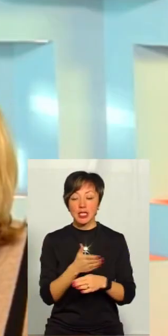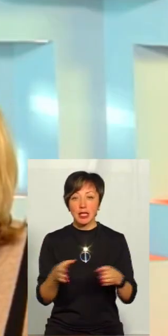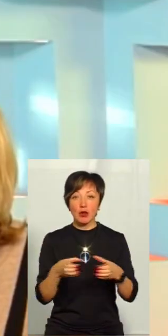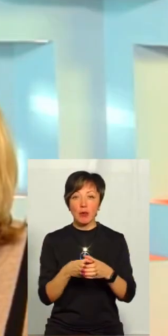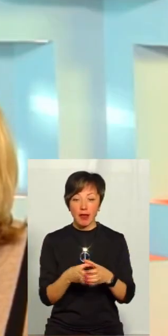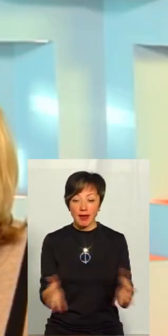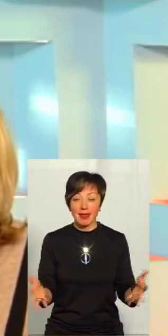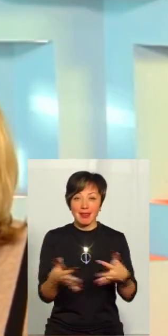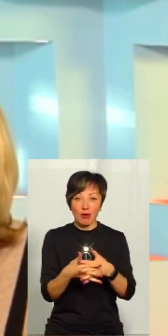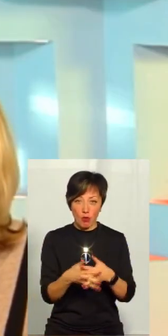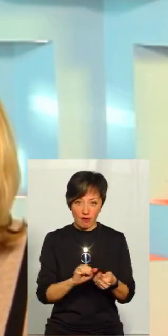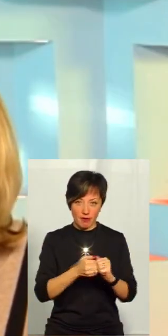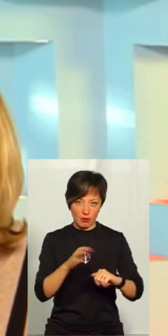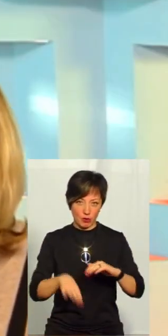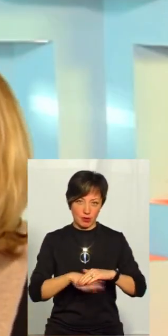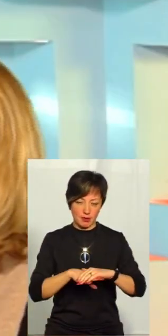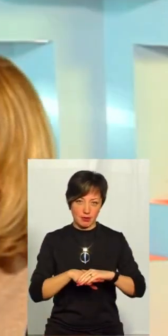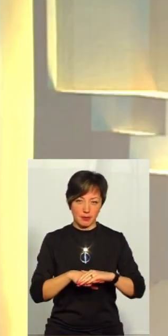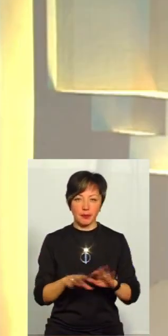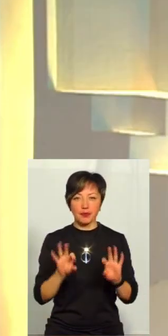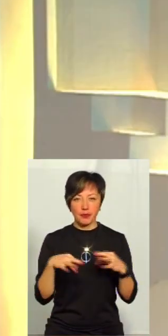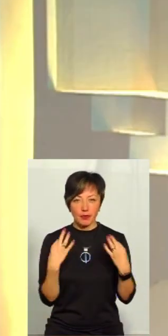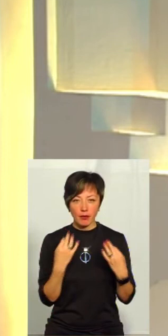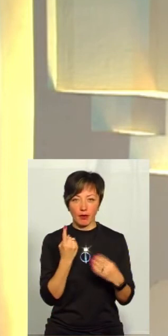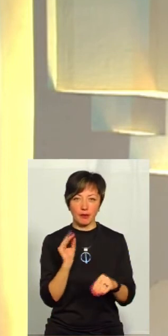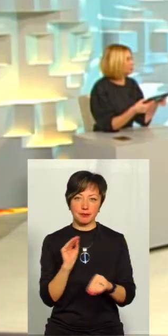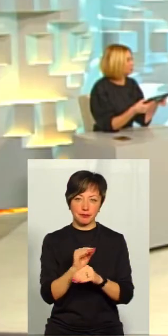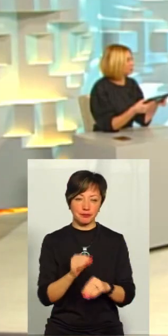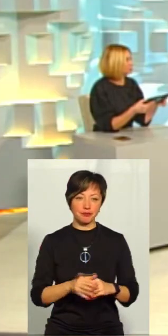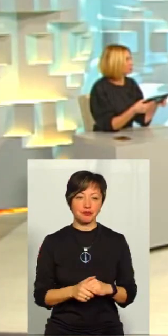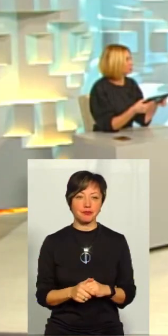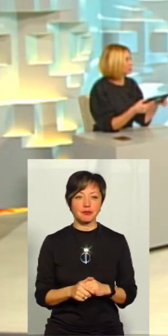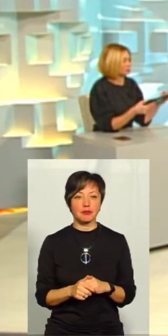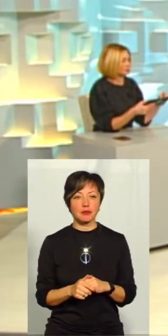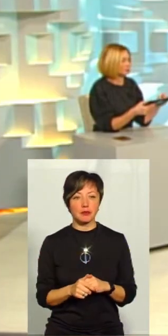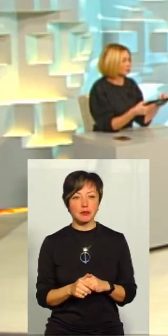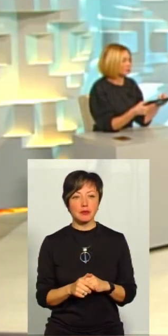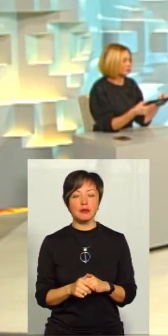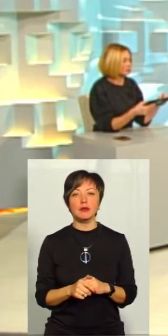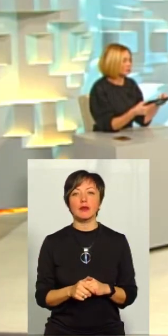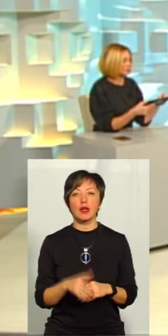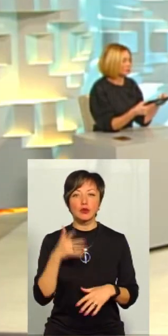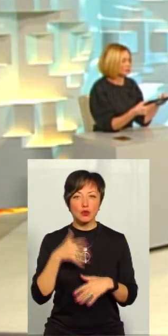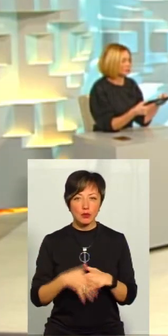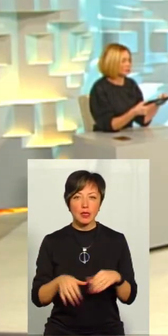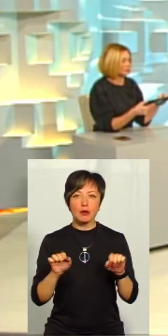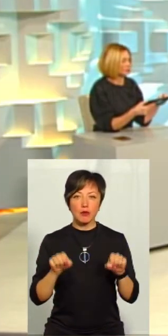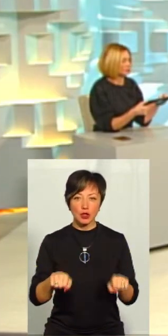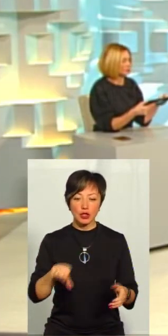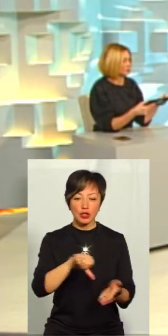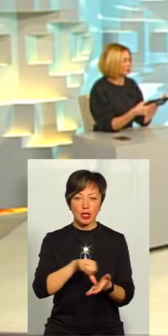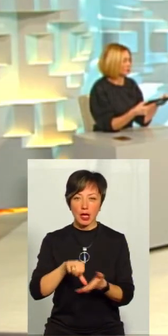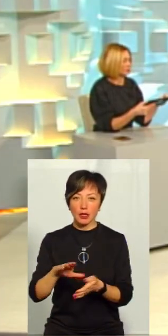громади, вона інтегрована в Каменець-Подільській. Якщо дозволити ще одно таке зауваження, що зрозуміти можна і членів